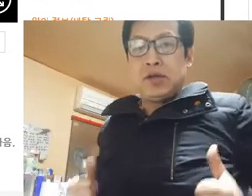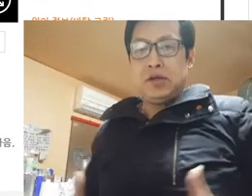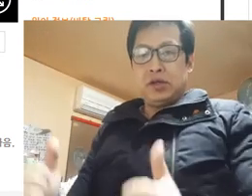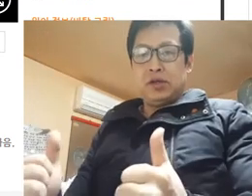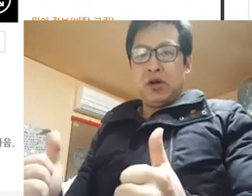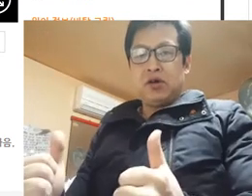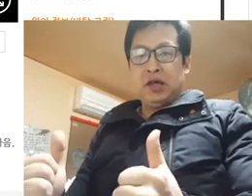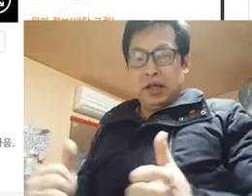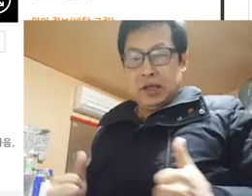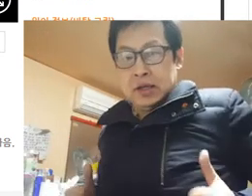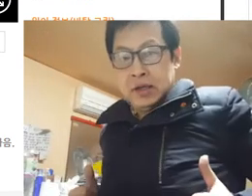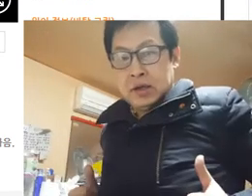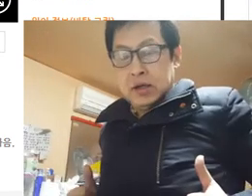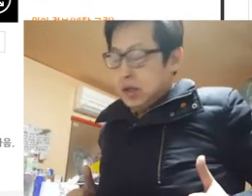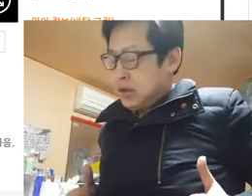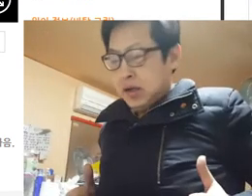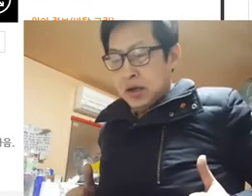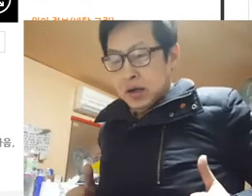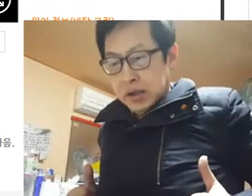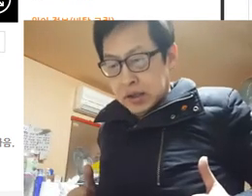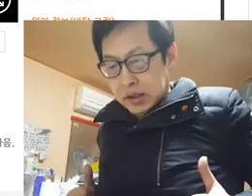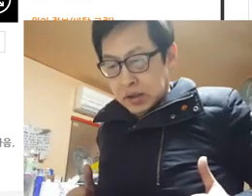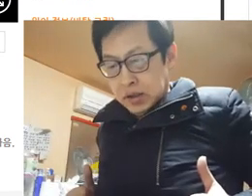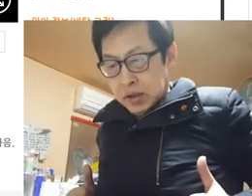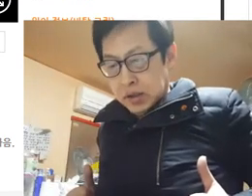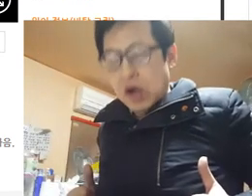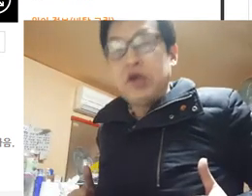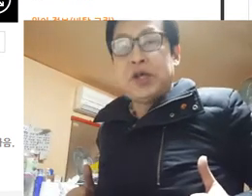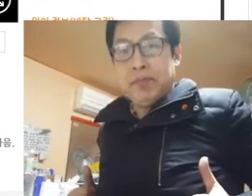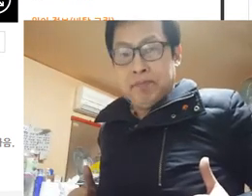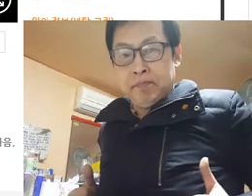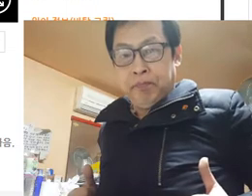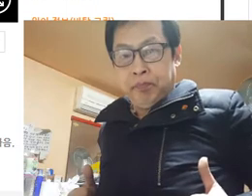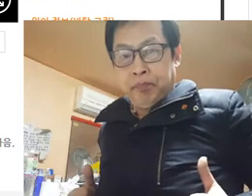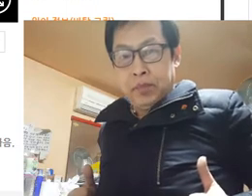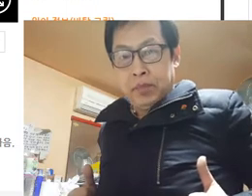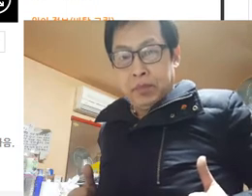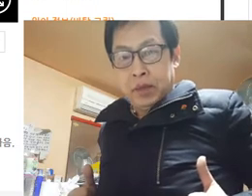열의 저 열심